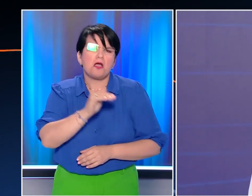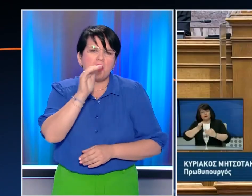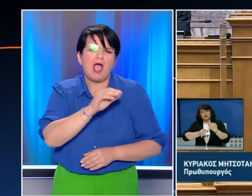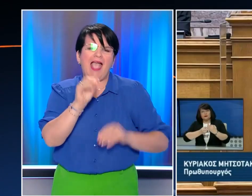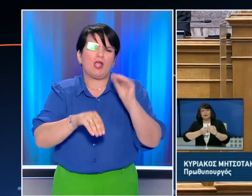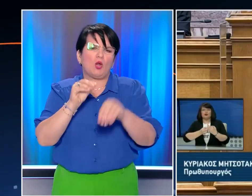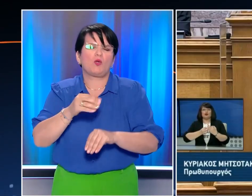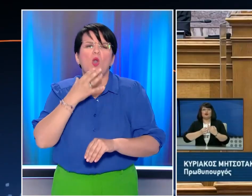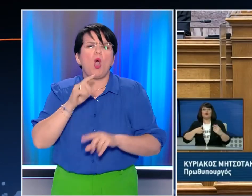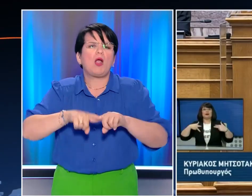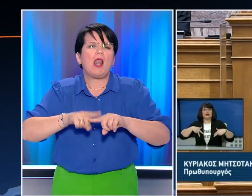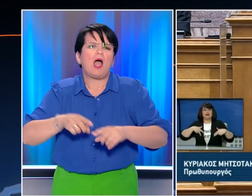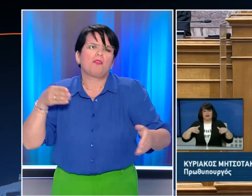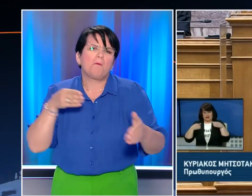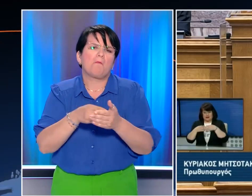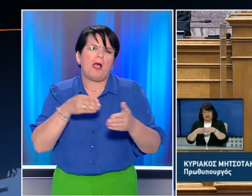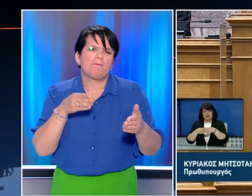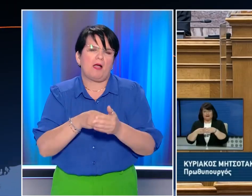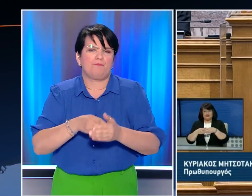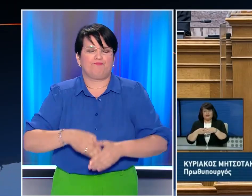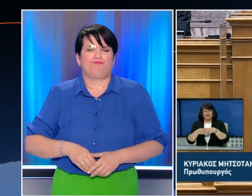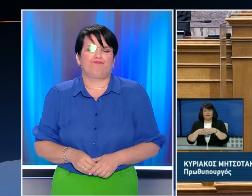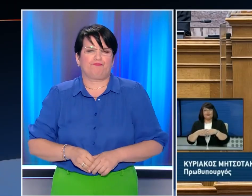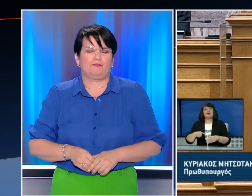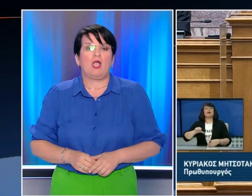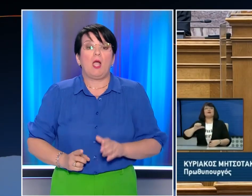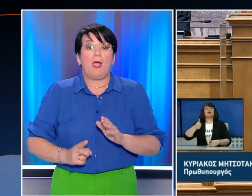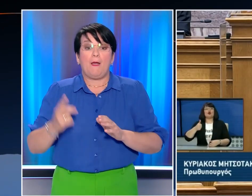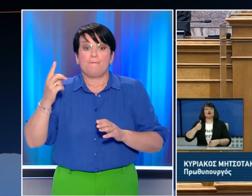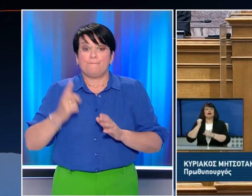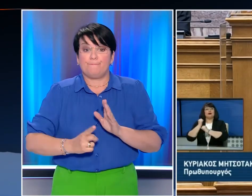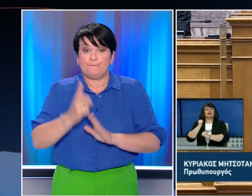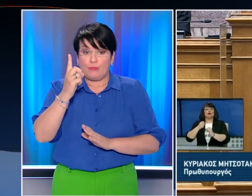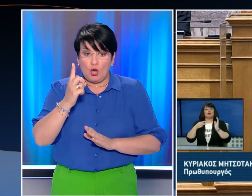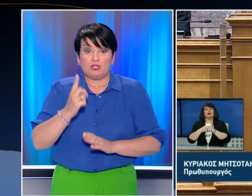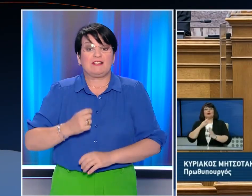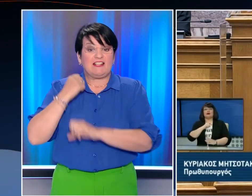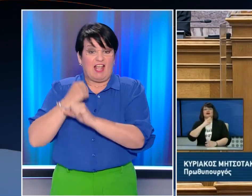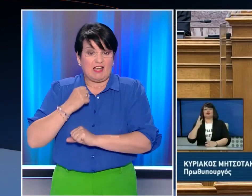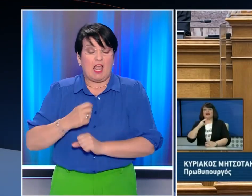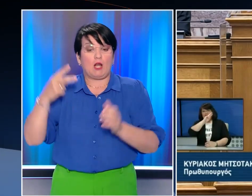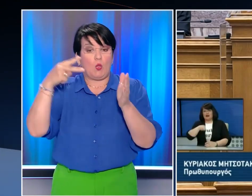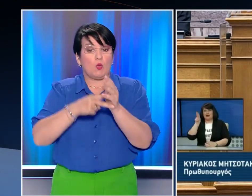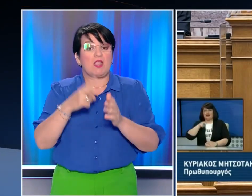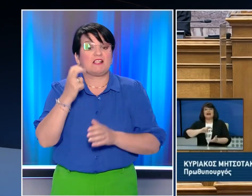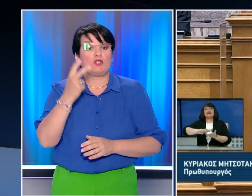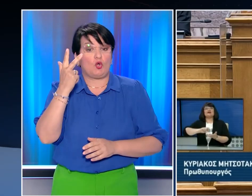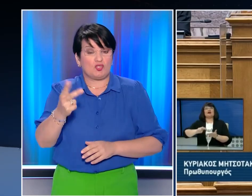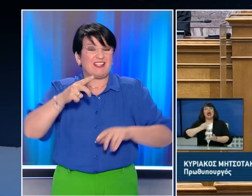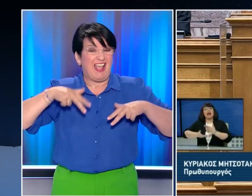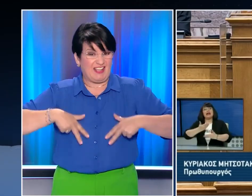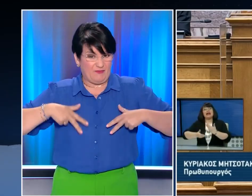Αυτή η κυβέρνηση Την πρώτου πρώτου του 2023 Θα καταργήσει την εισφορά